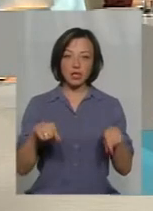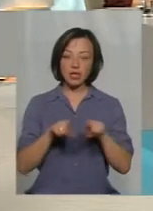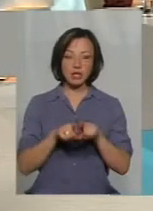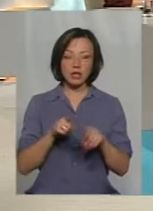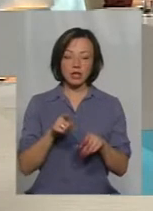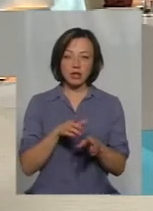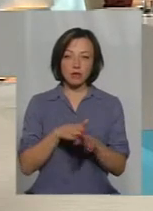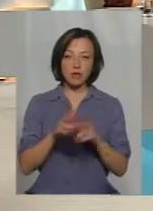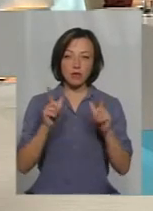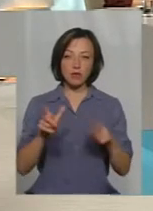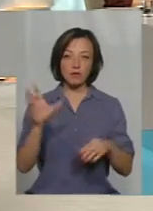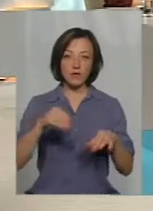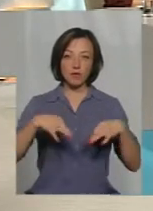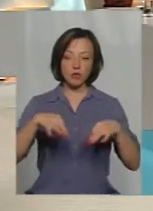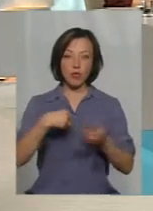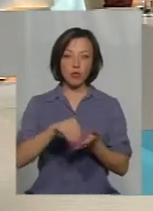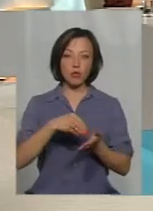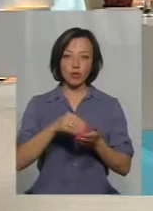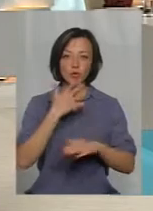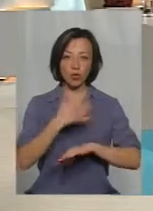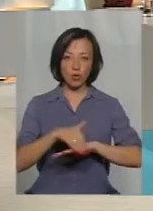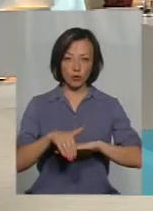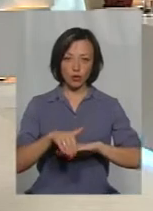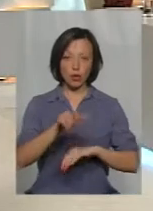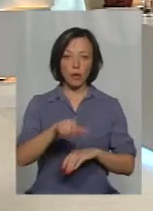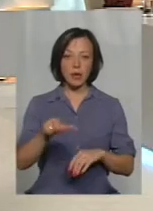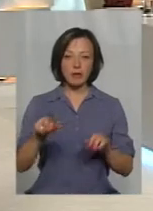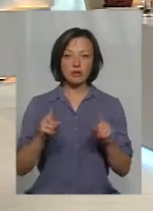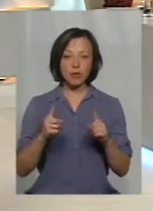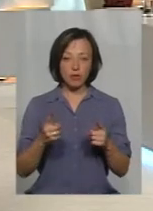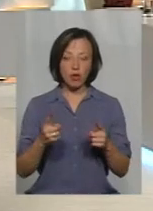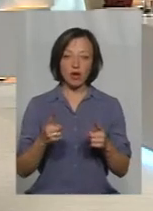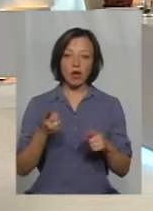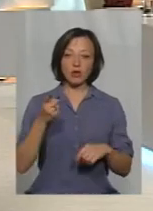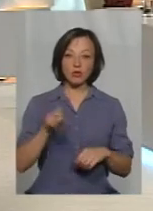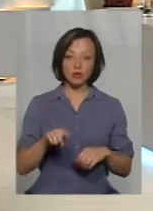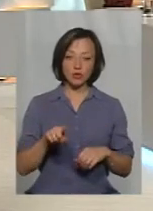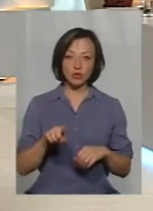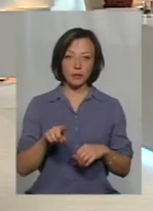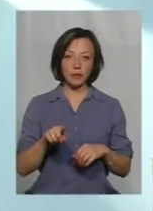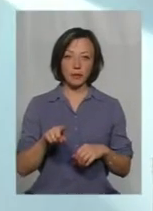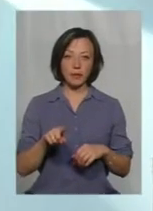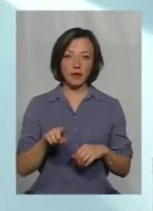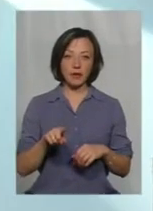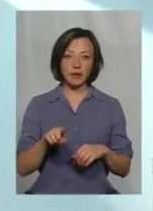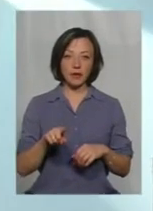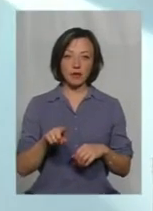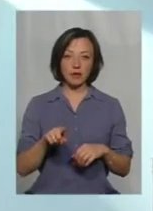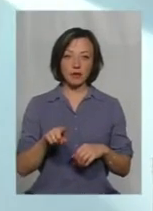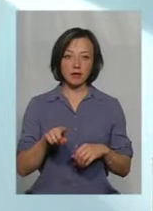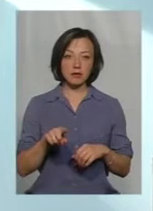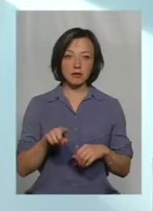погоджуюся з тим, що всі автомобілі купують за кордоном громадяни. Чому? Тому що, ну, добре це, я